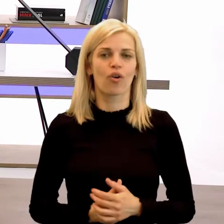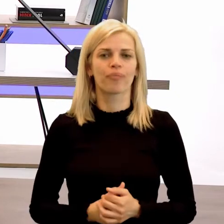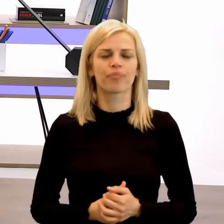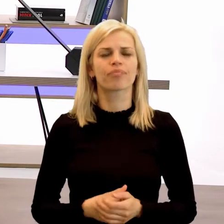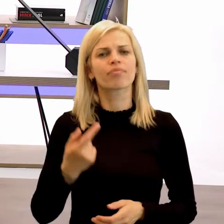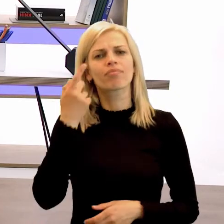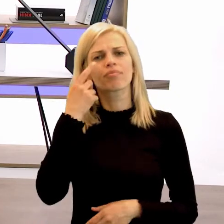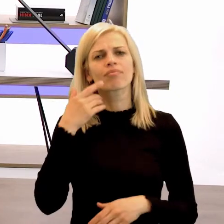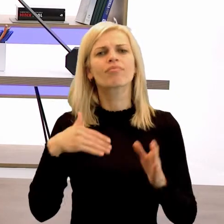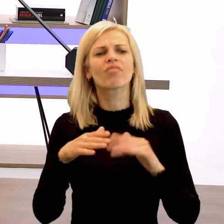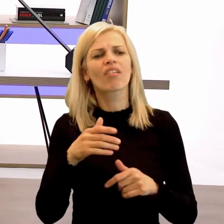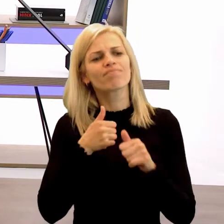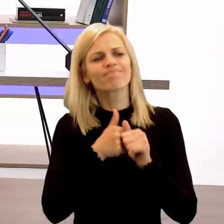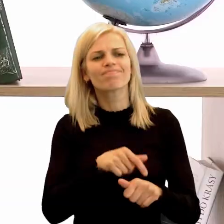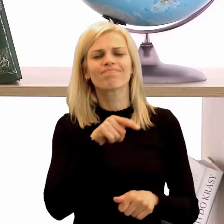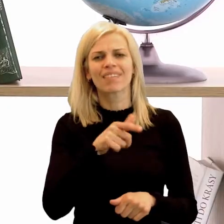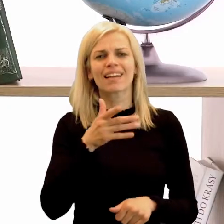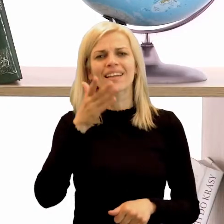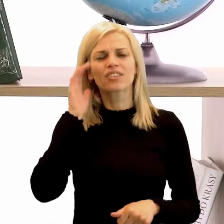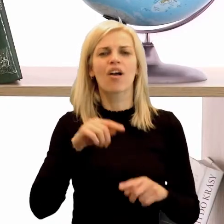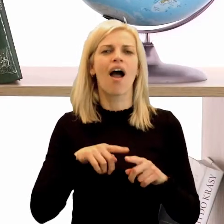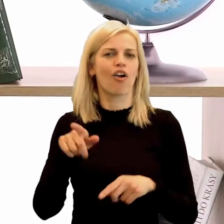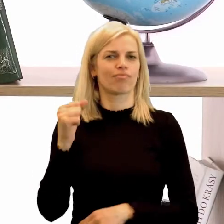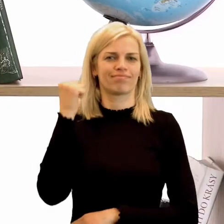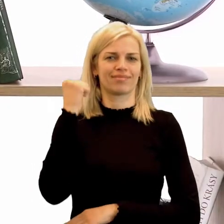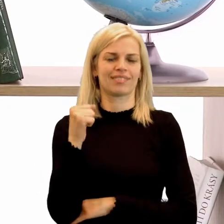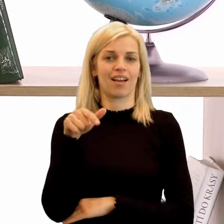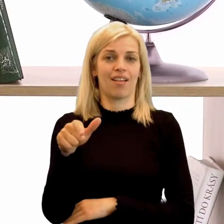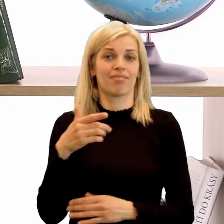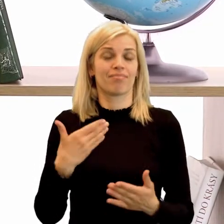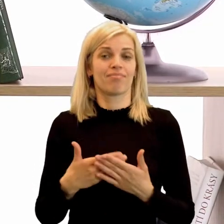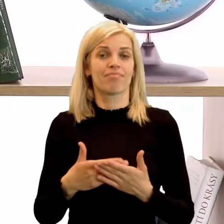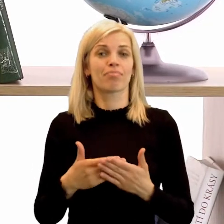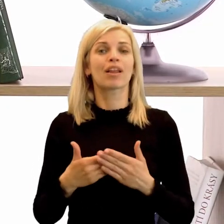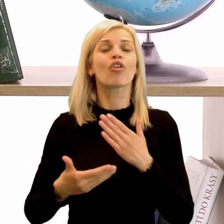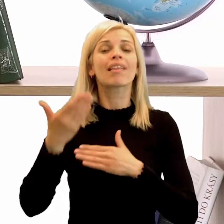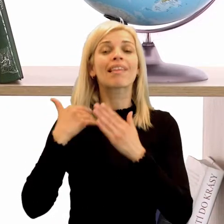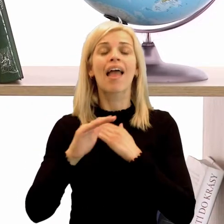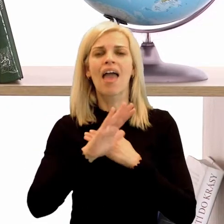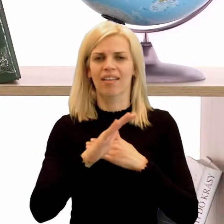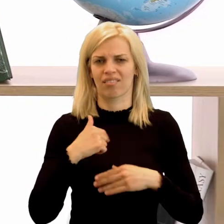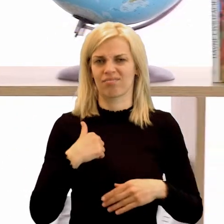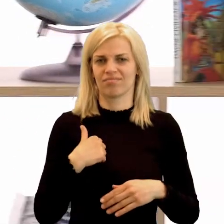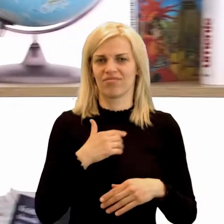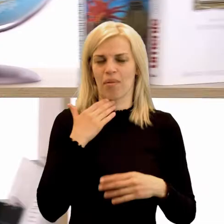pokladané za kolickú evropskej civilizácie. Práve preto jeho dejiny sú pre nás všetkých veľmi dôležité.